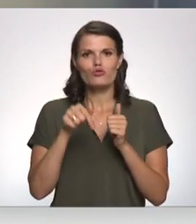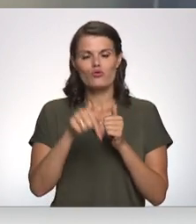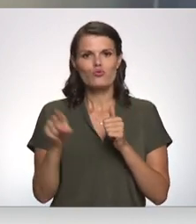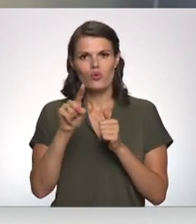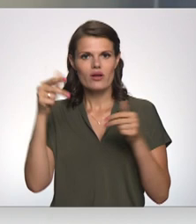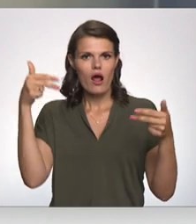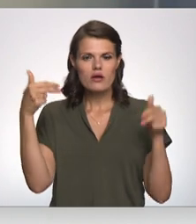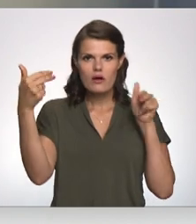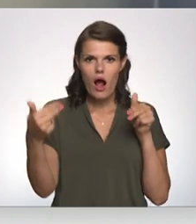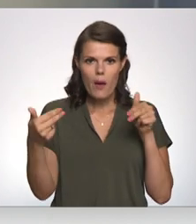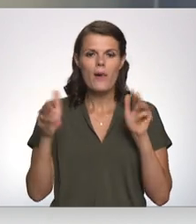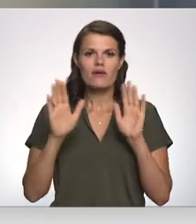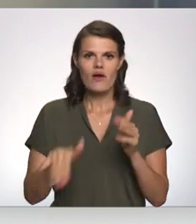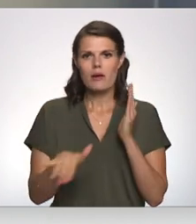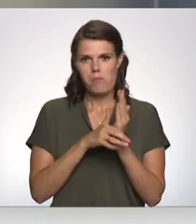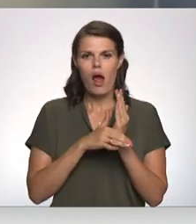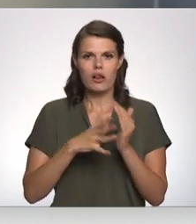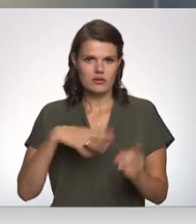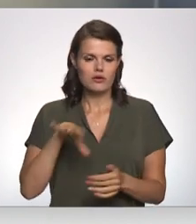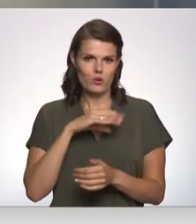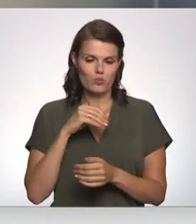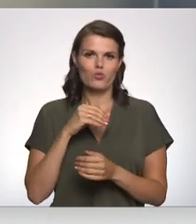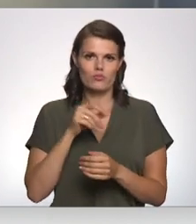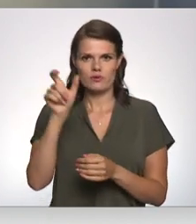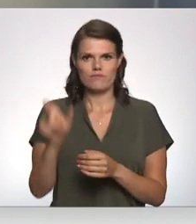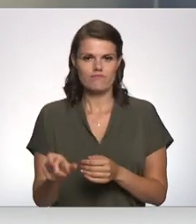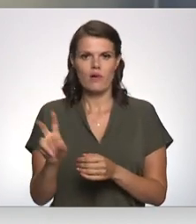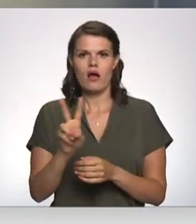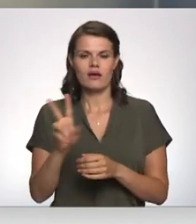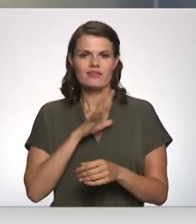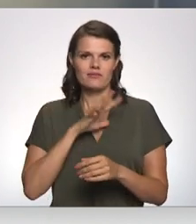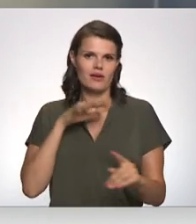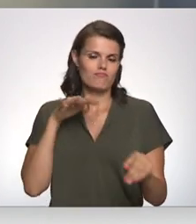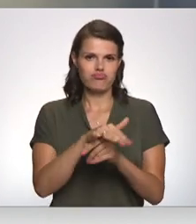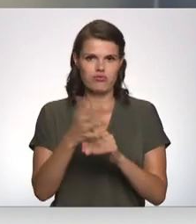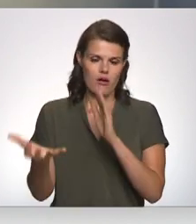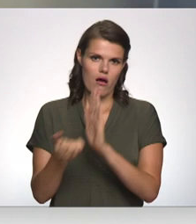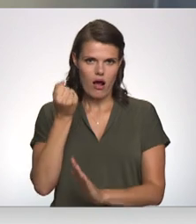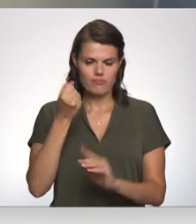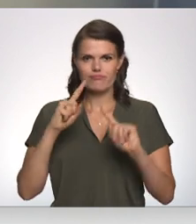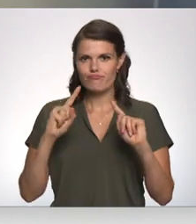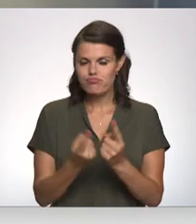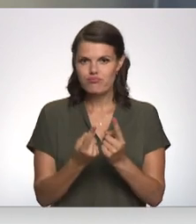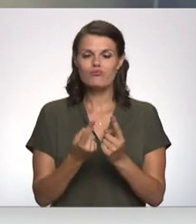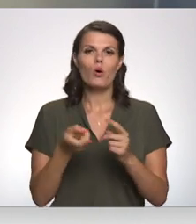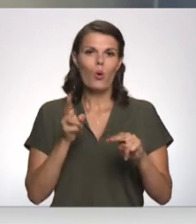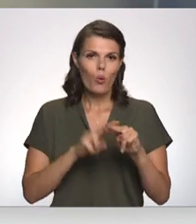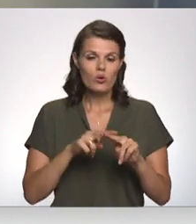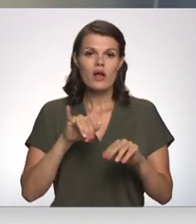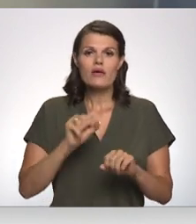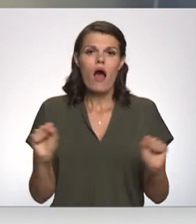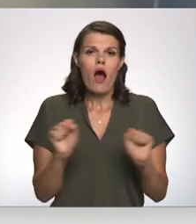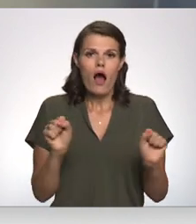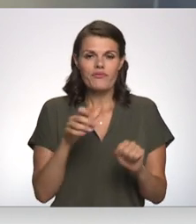novērošanas kamērs, kas mums palīdz šo te personu, kura ir uzbrukusi, arī notvērt. Jo mēs